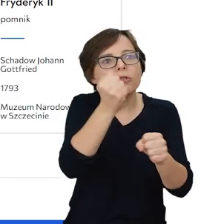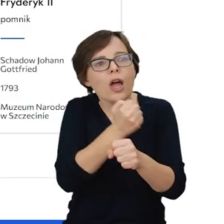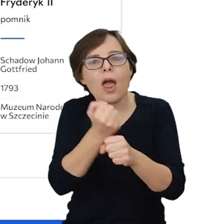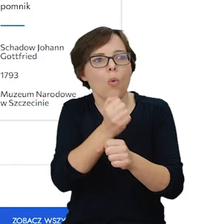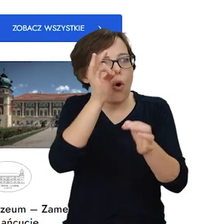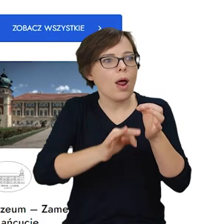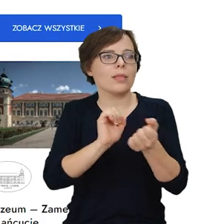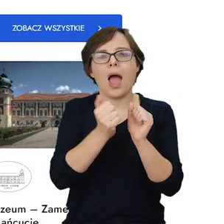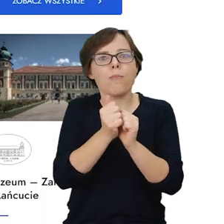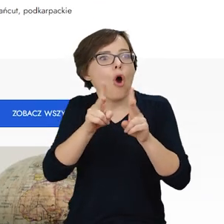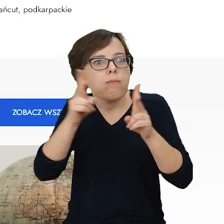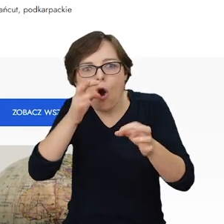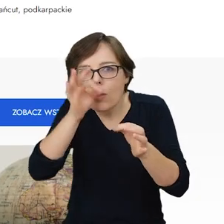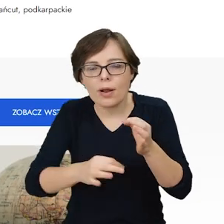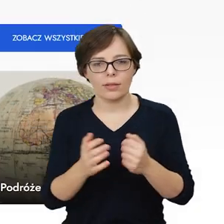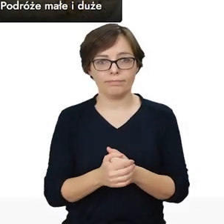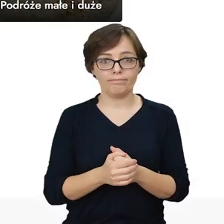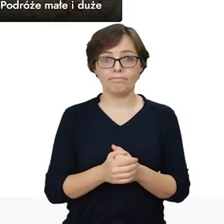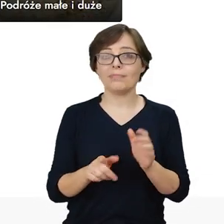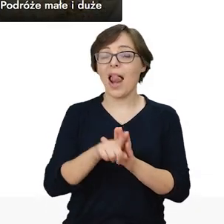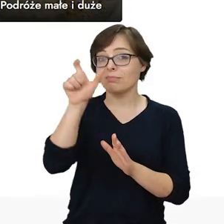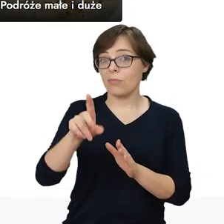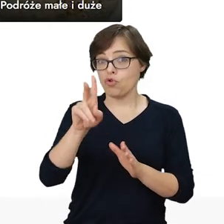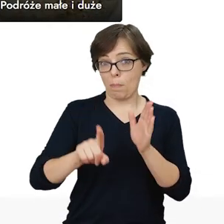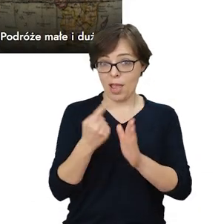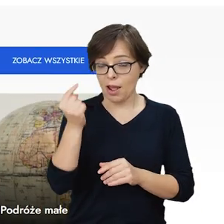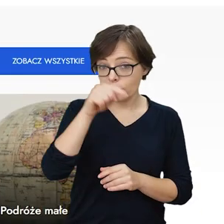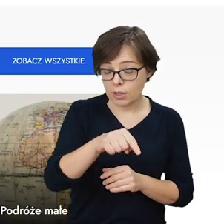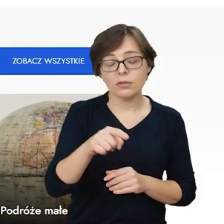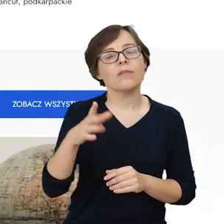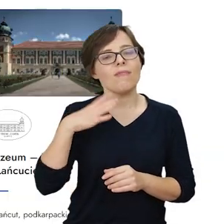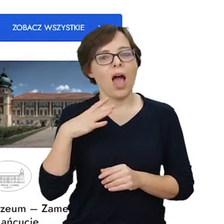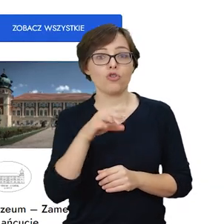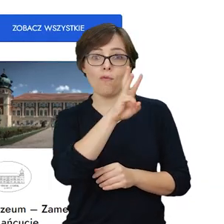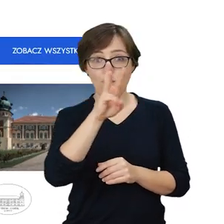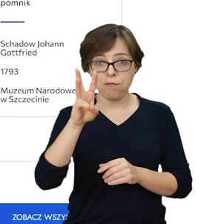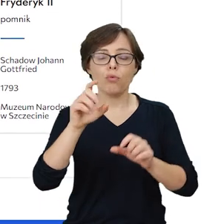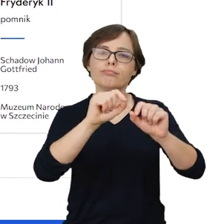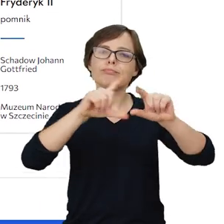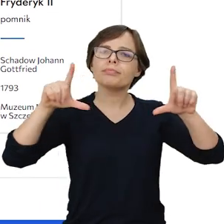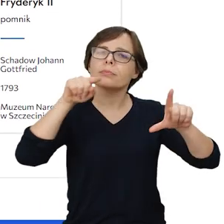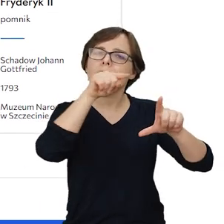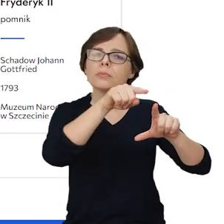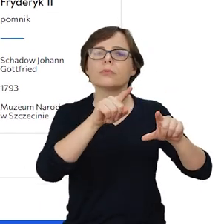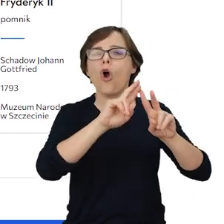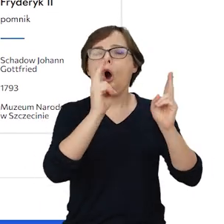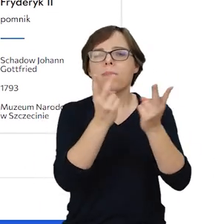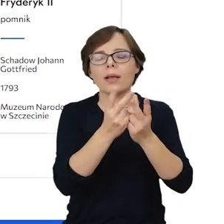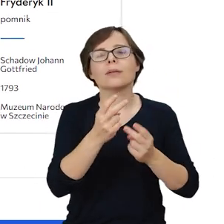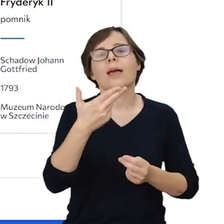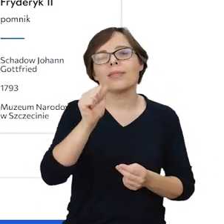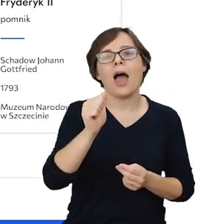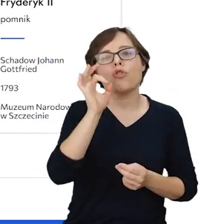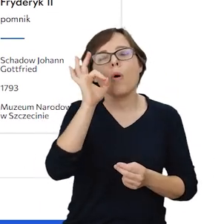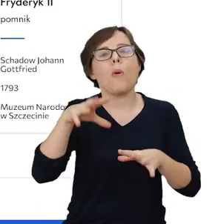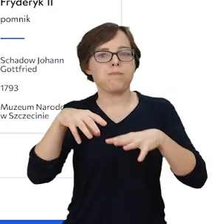konkretnych dzieł, konkretnej epoki. Dla osób, które są na stronie pierwszy raz, polecamy na stronie głównej rozpocząć od sekcji obiekty na